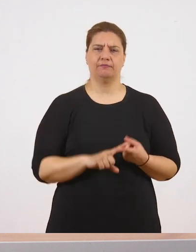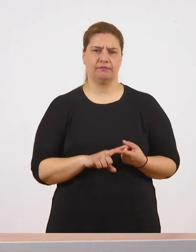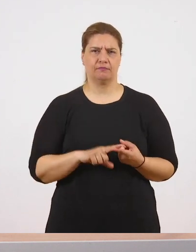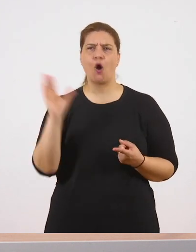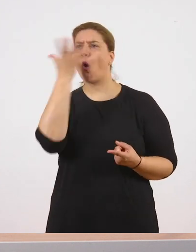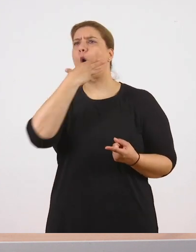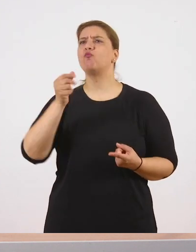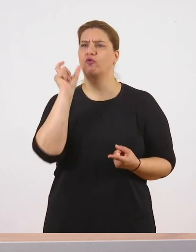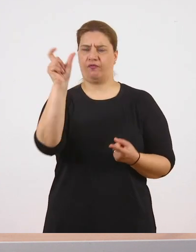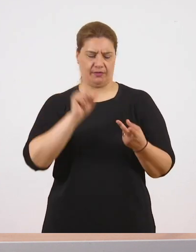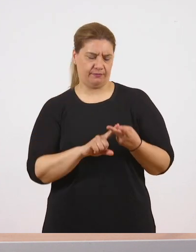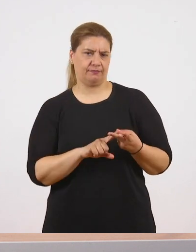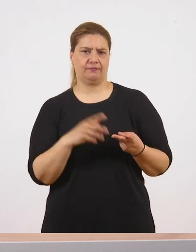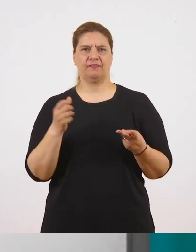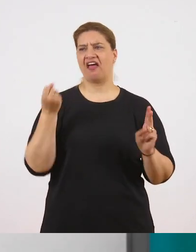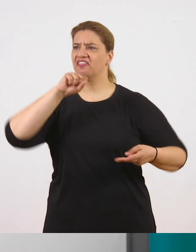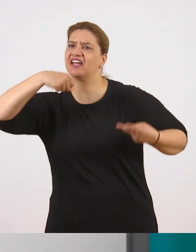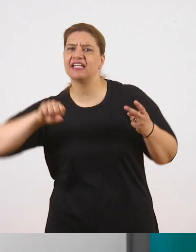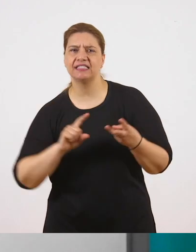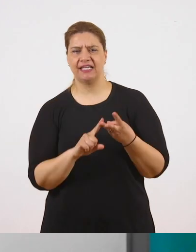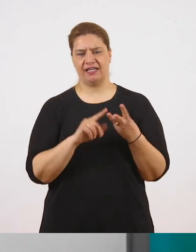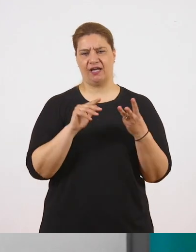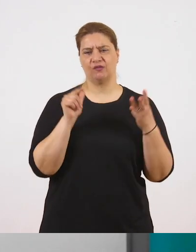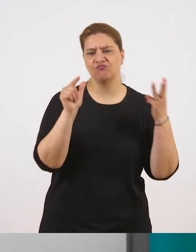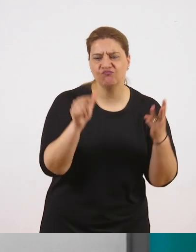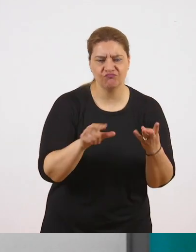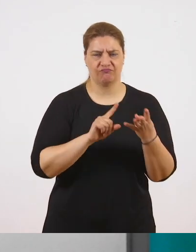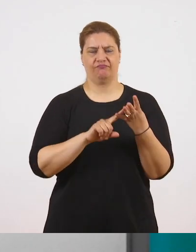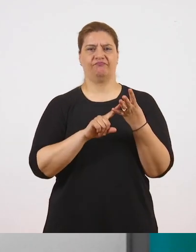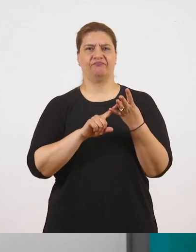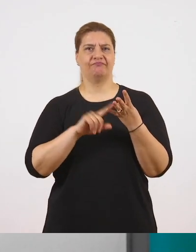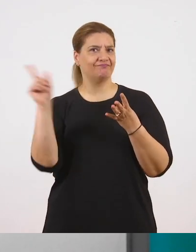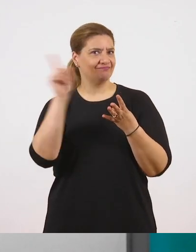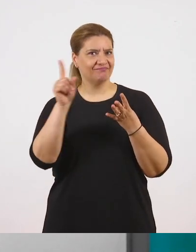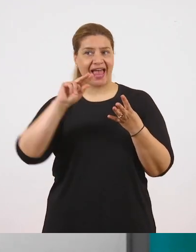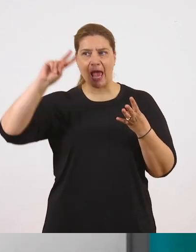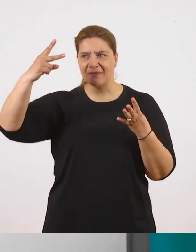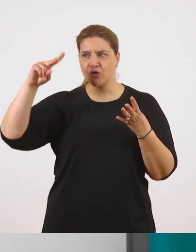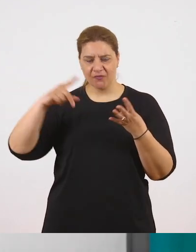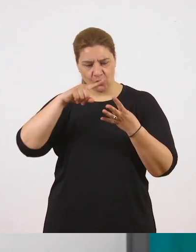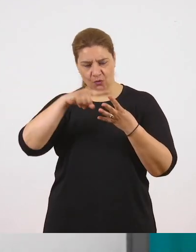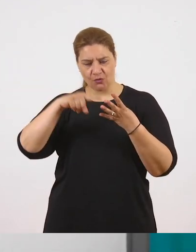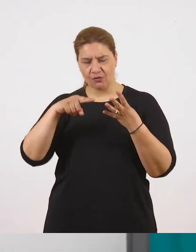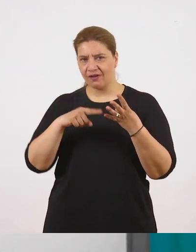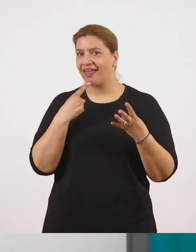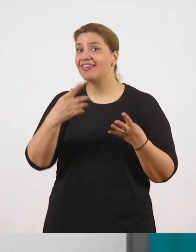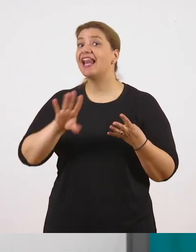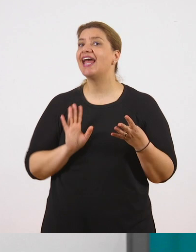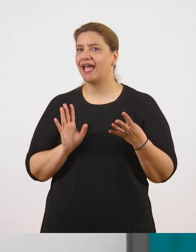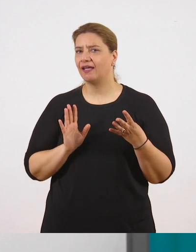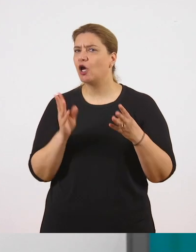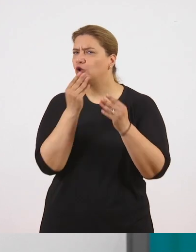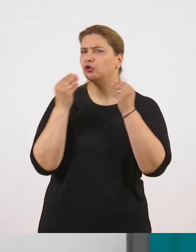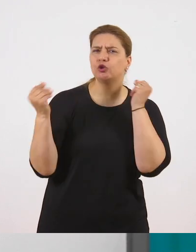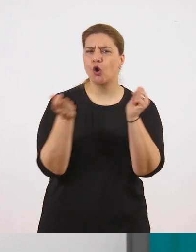Μορφή, δραστήρια, δημιουργική, ιστορκική, δεν τα λέει όλα αυτά, γιατί χρησιμοποιεί